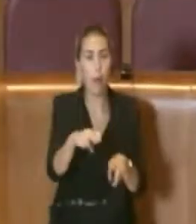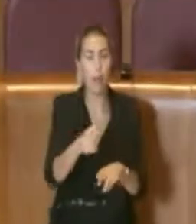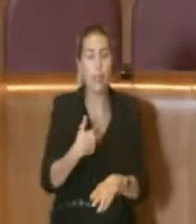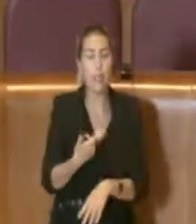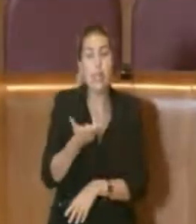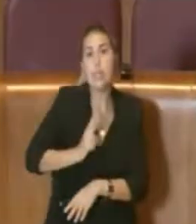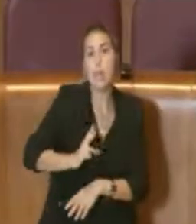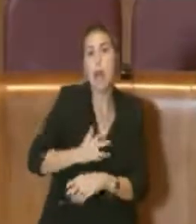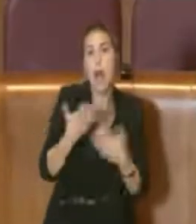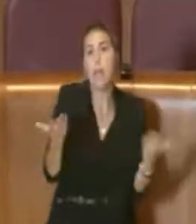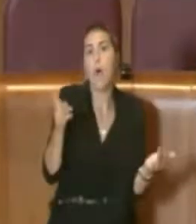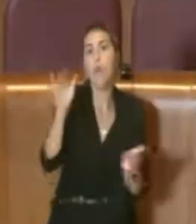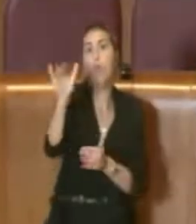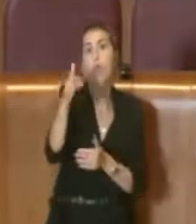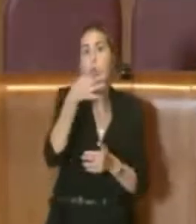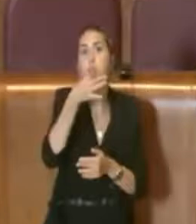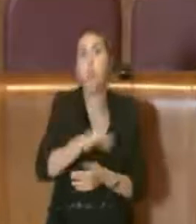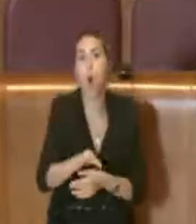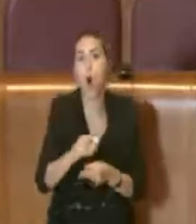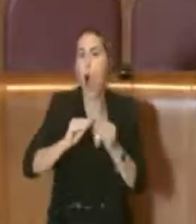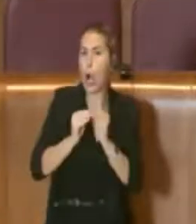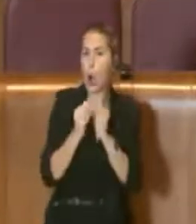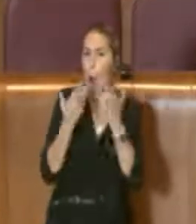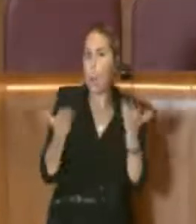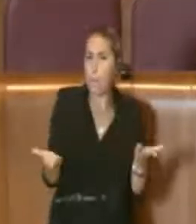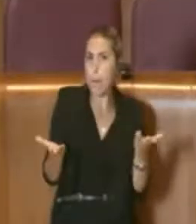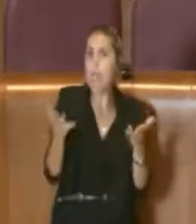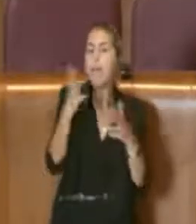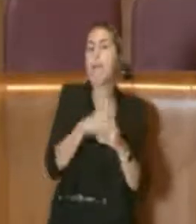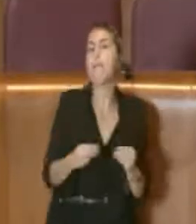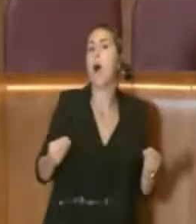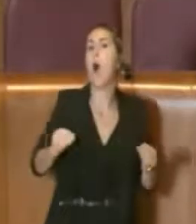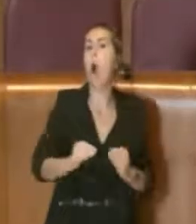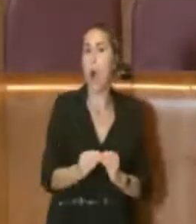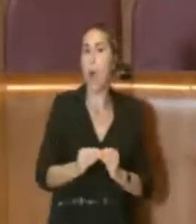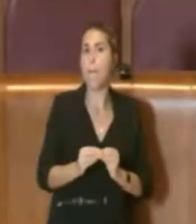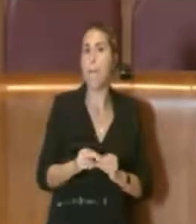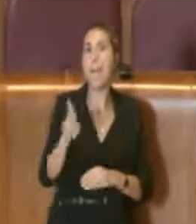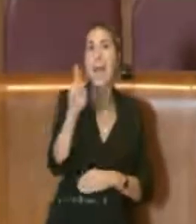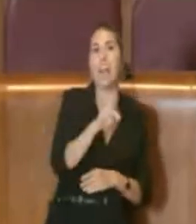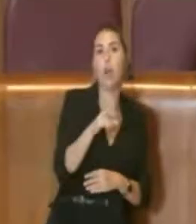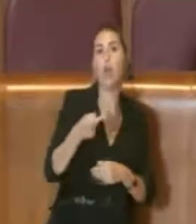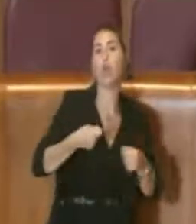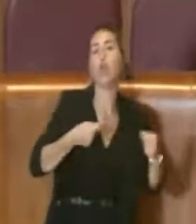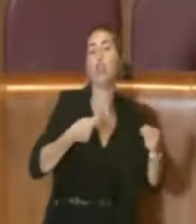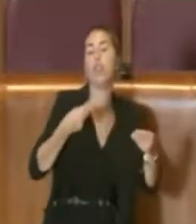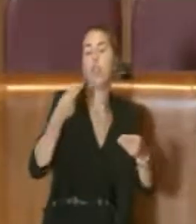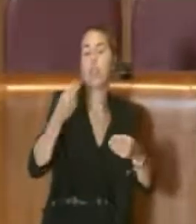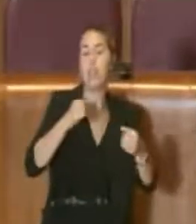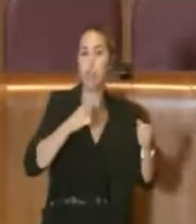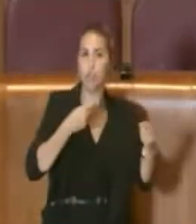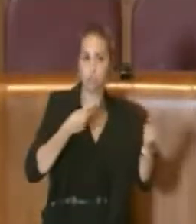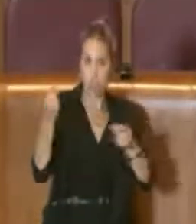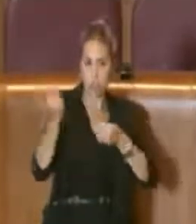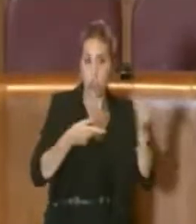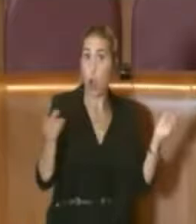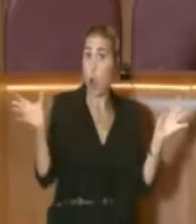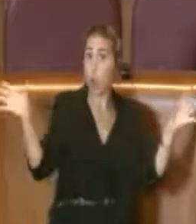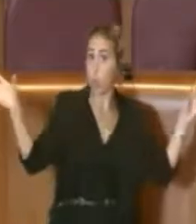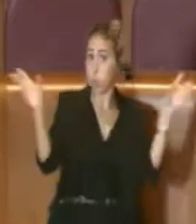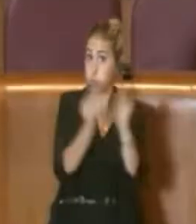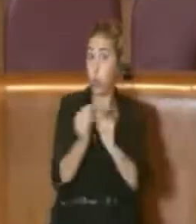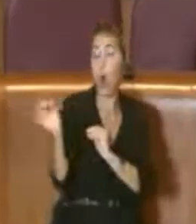presume che si faccia. E come si fa? Si fa nel rendiconto di gestione, oppure semplicemente nel bilancio,